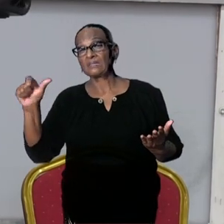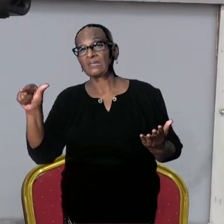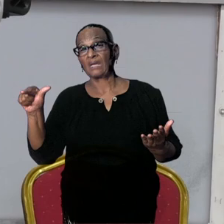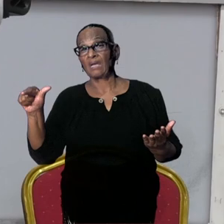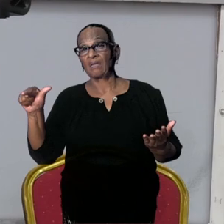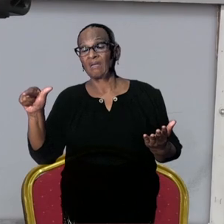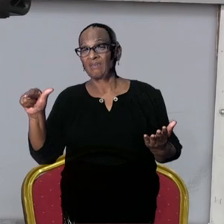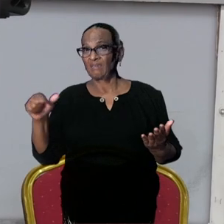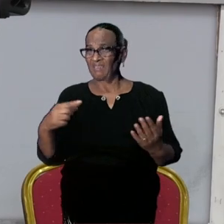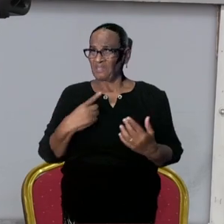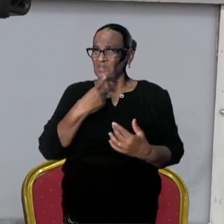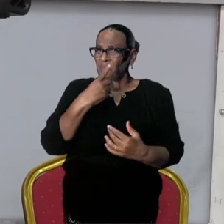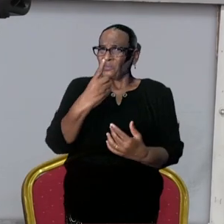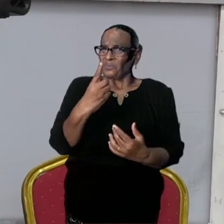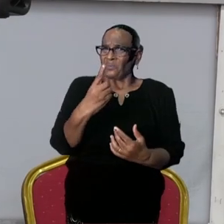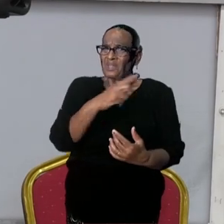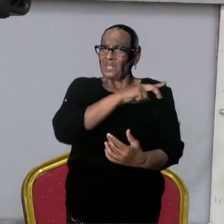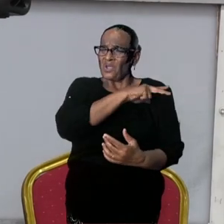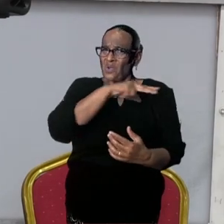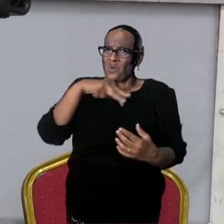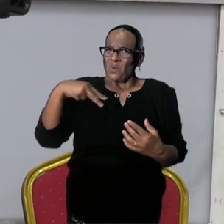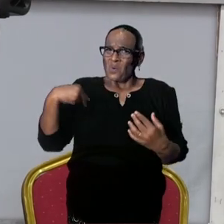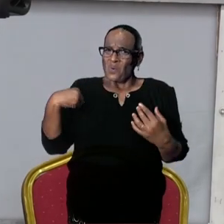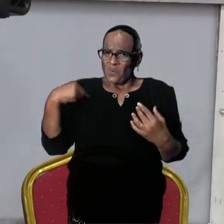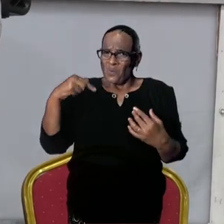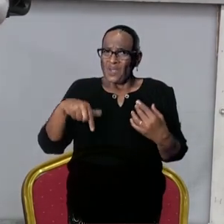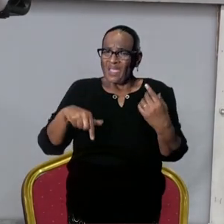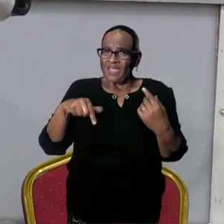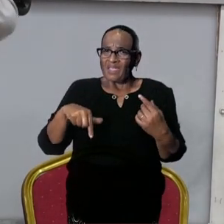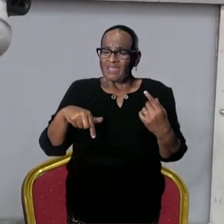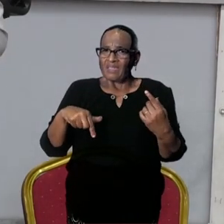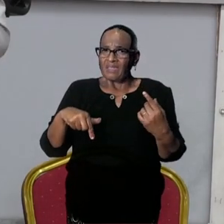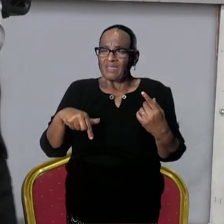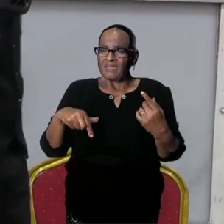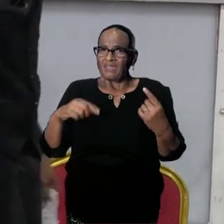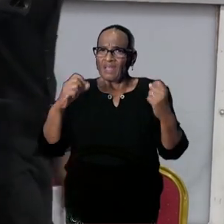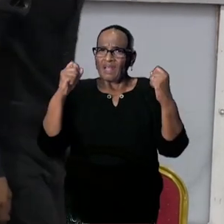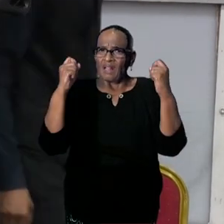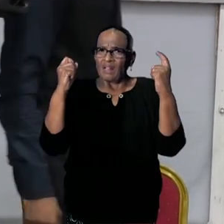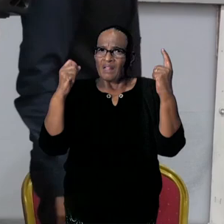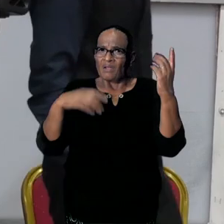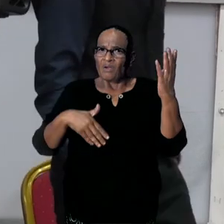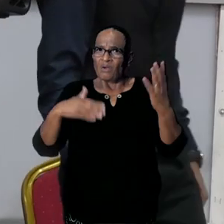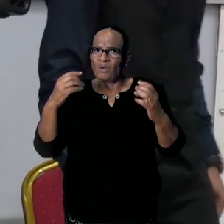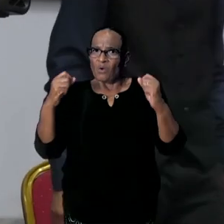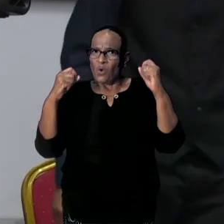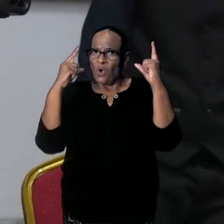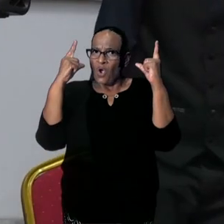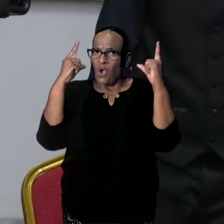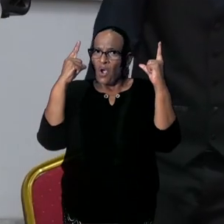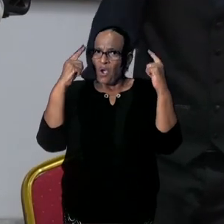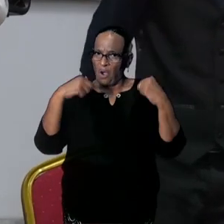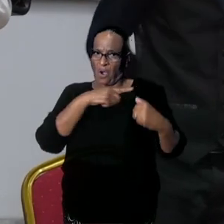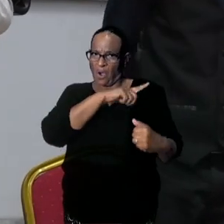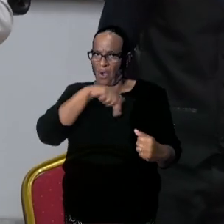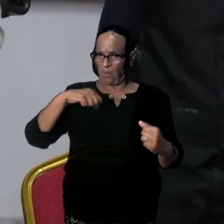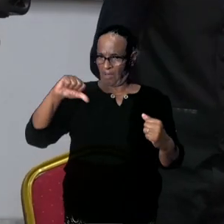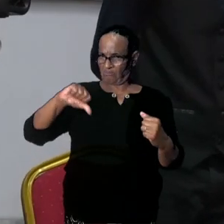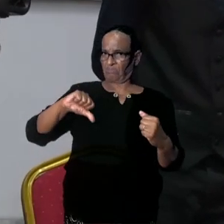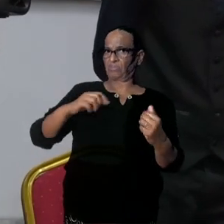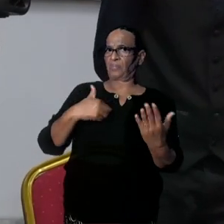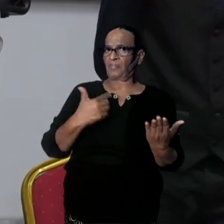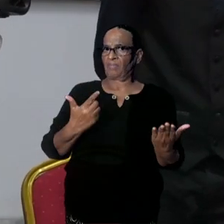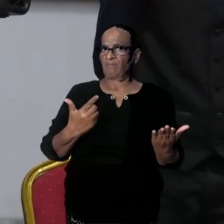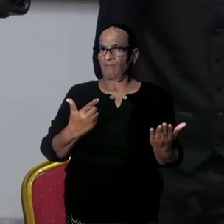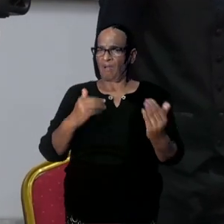Is het de bedoeling dat wij blijven werken met een, laten we zeggen, tweede rangs vaccin. Maar iets dat